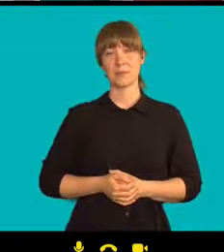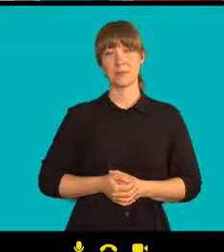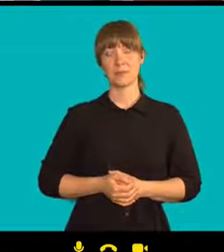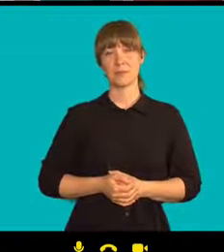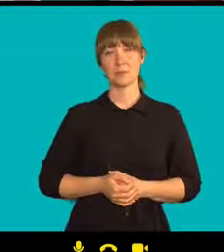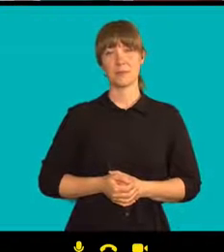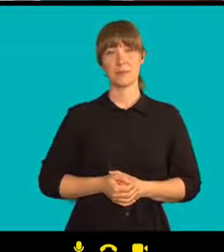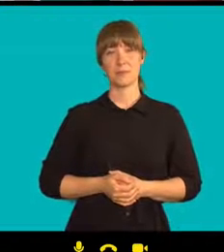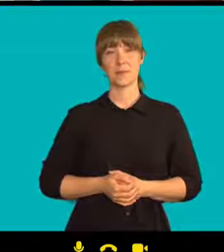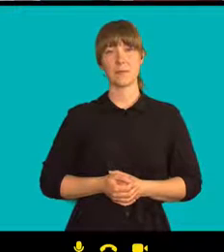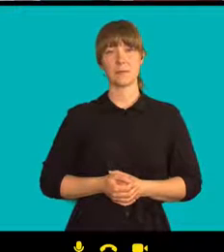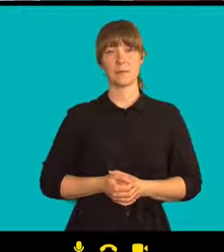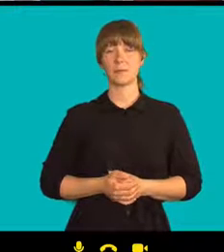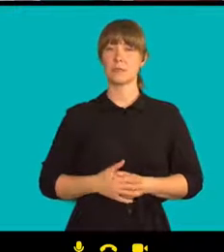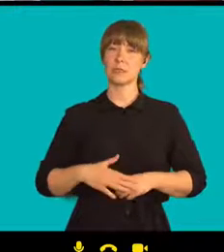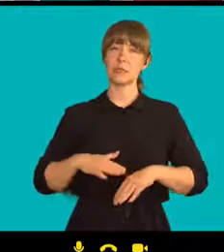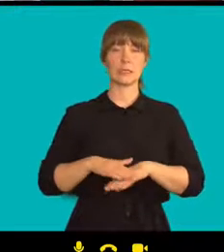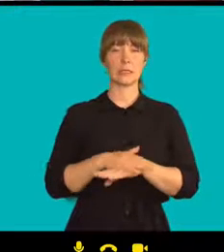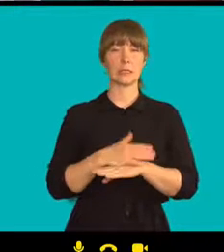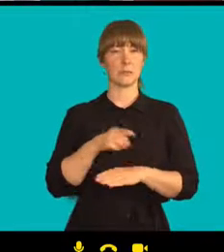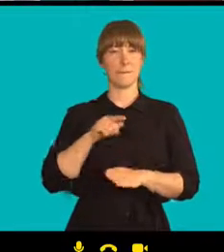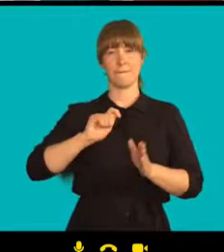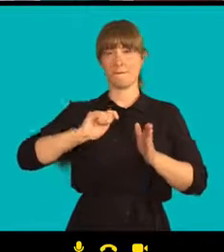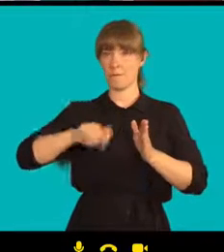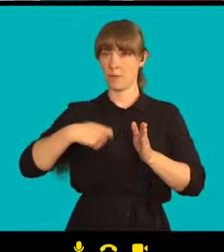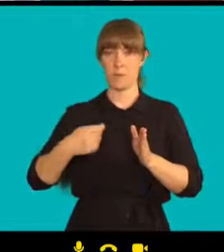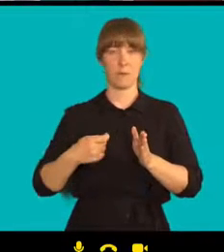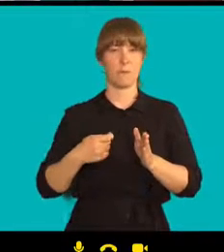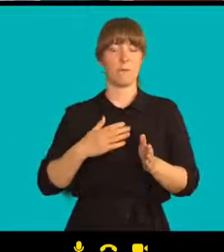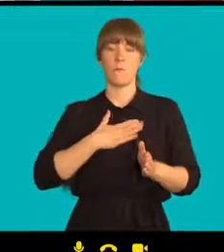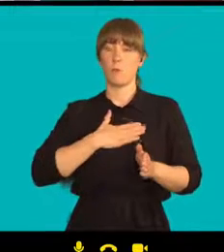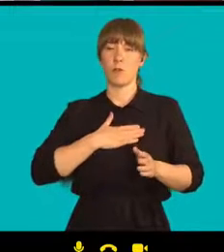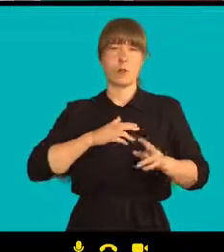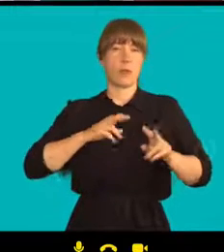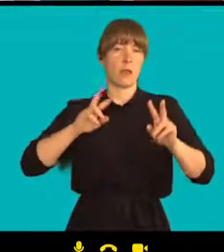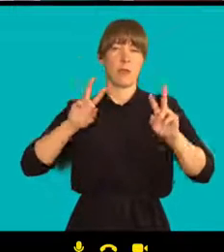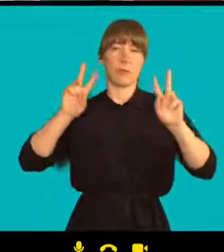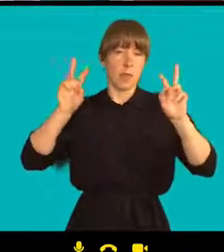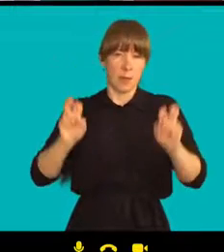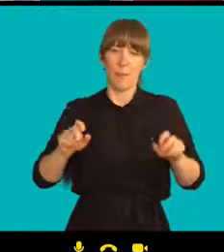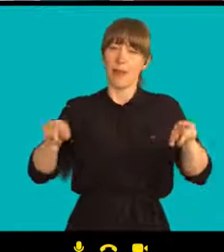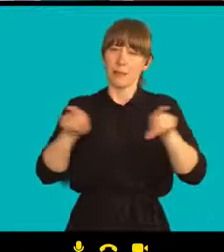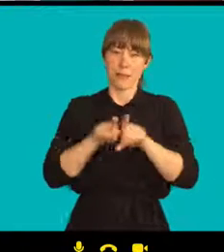Já myslím, že ten film je velice osobní pro celé Bělorusko.